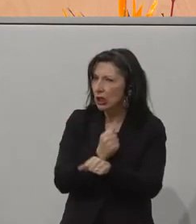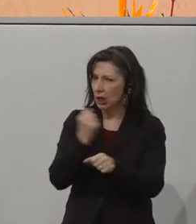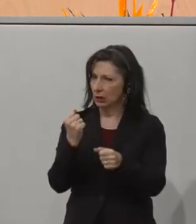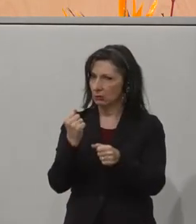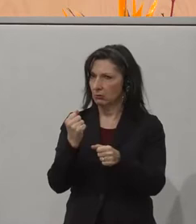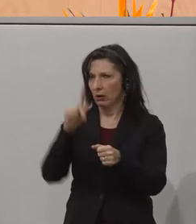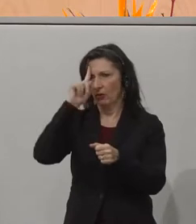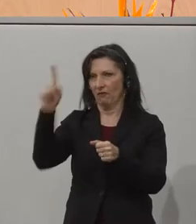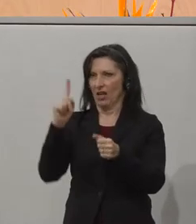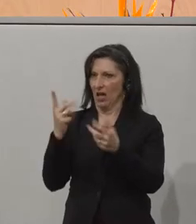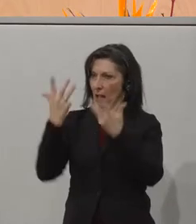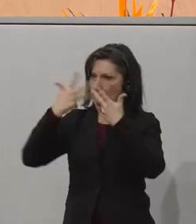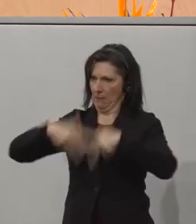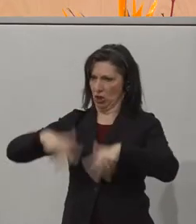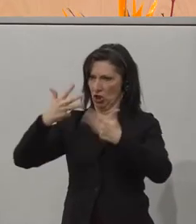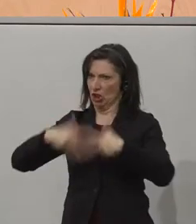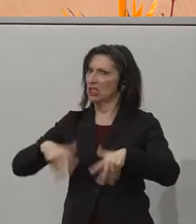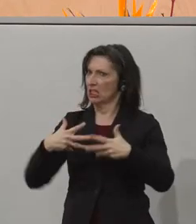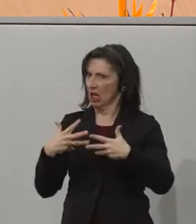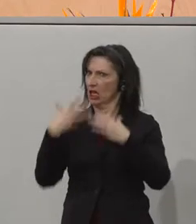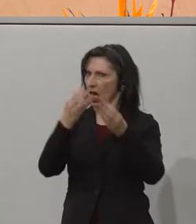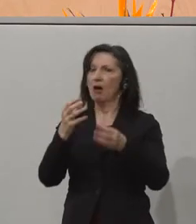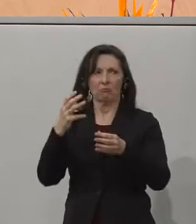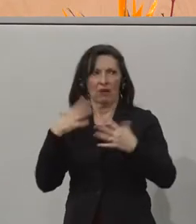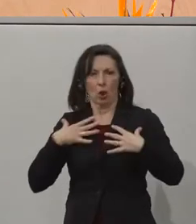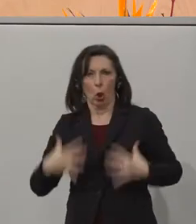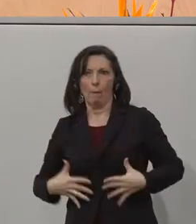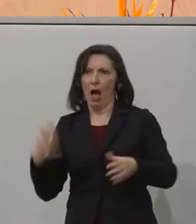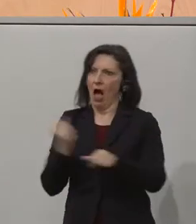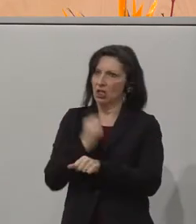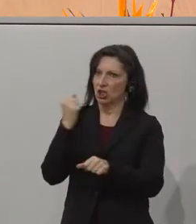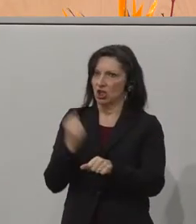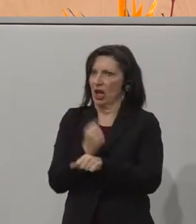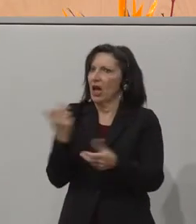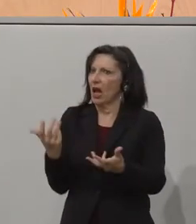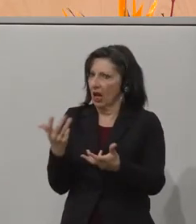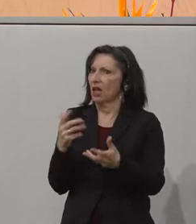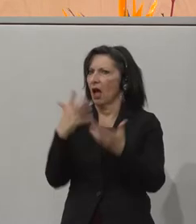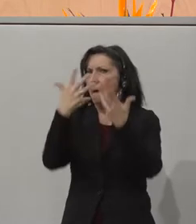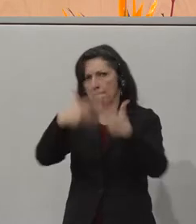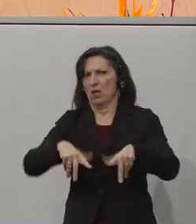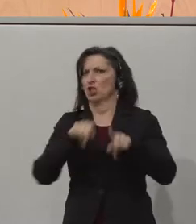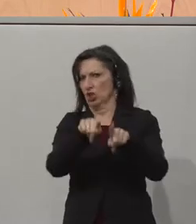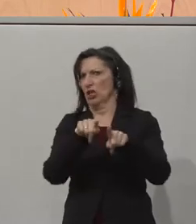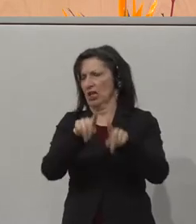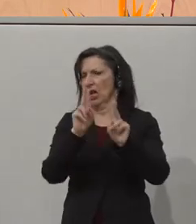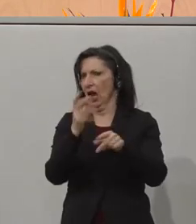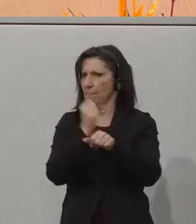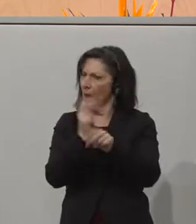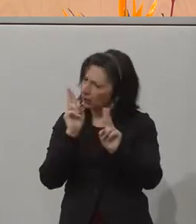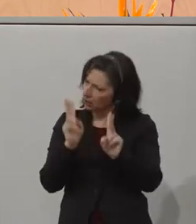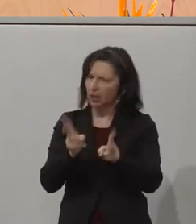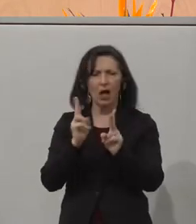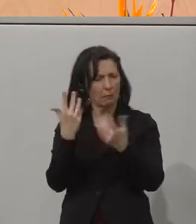Maschinen übernommen werden können. Die physisch anstrengenden Tätigkeiten sind tatsächlich die, die am meisten automatisierbar sind,